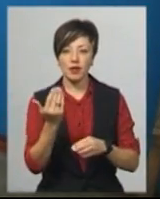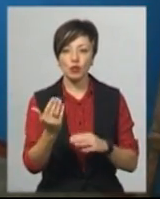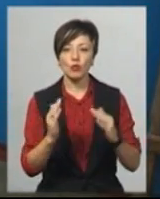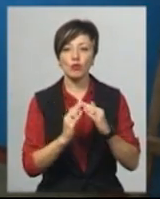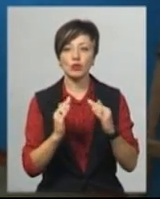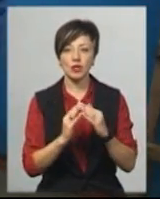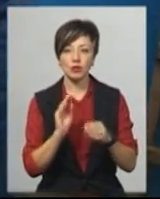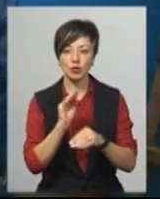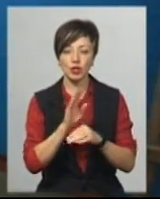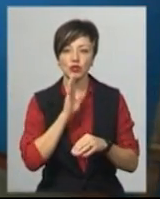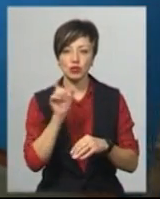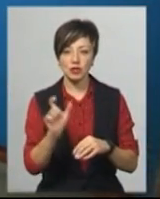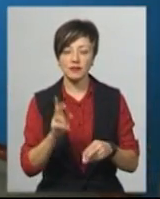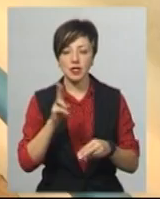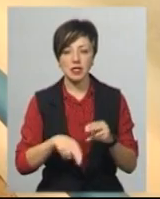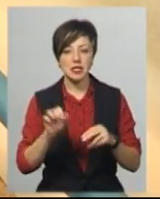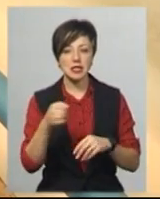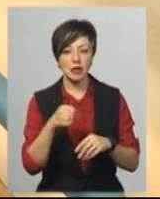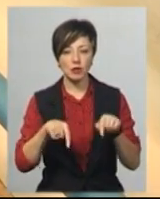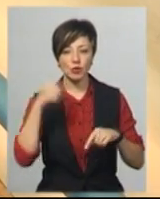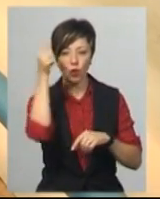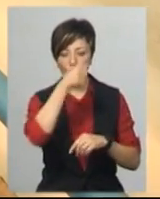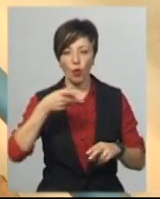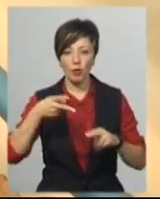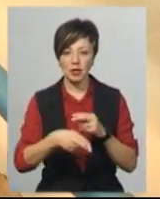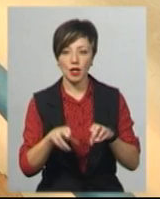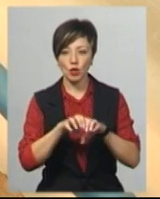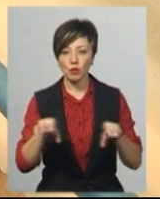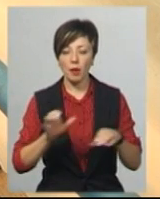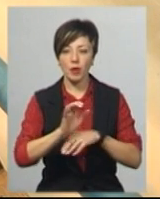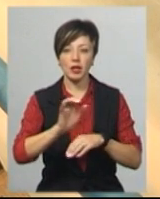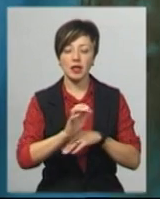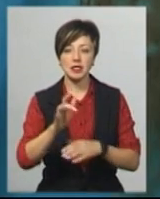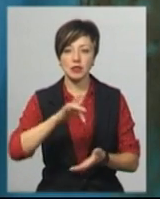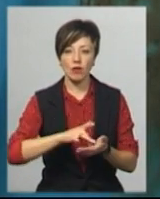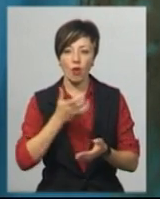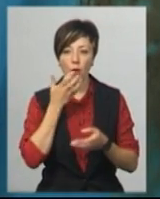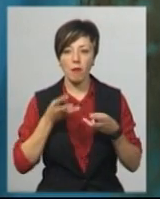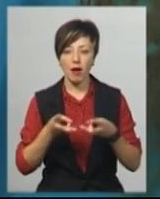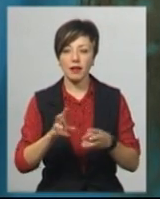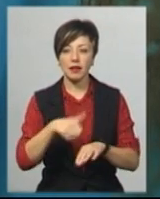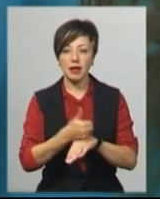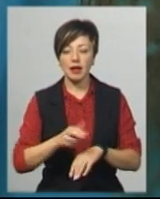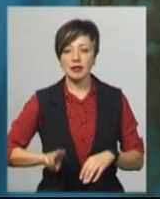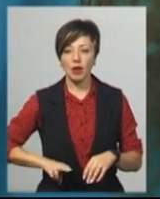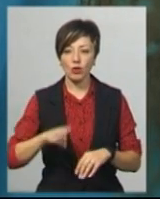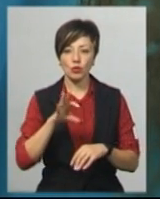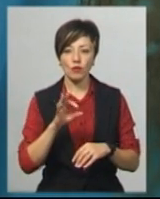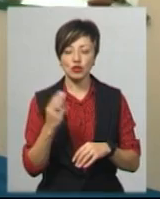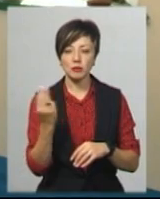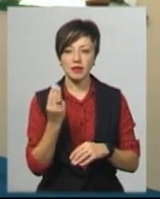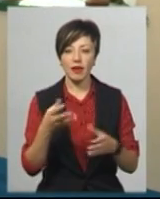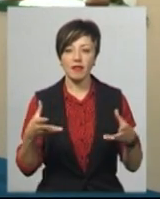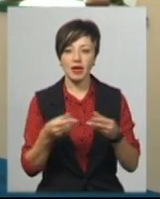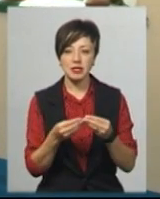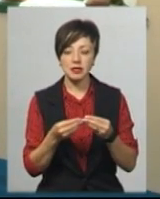будинку, додає Світлана Савчук, в кінці серпня цього року обрізали труби подачі централізованого опалення. Генеральний директор ТОВ «Шепетівка-Інвест»